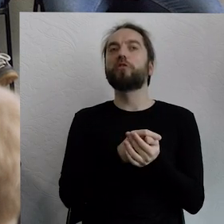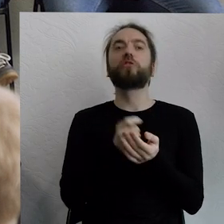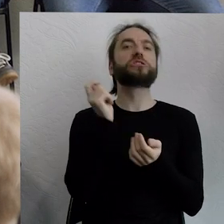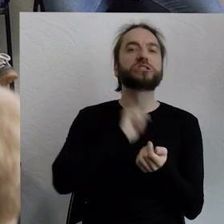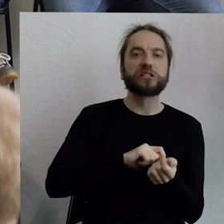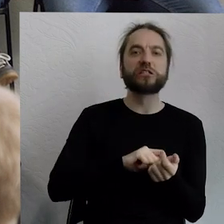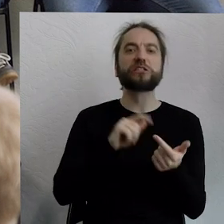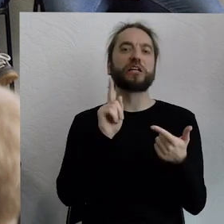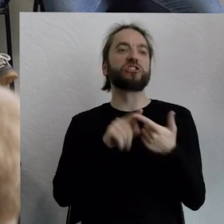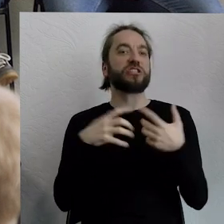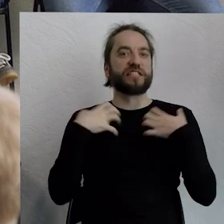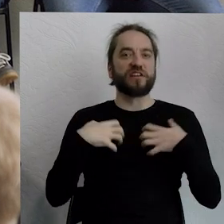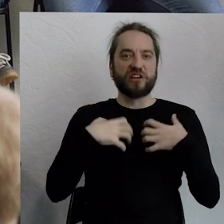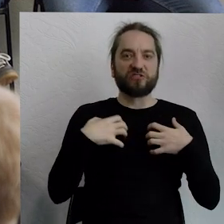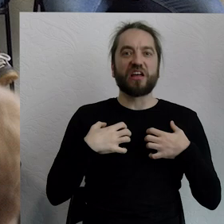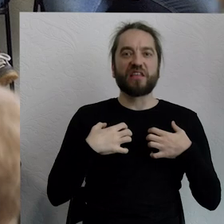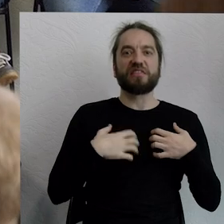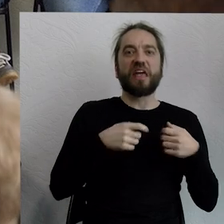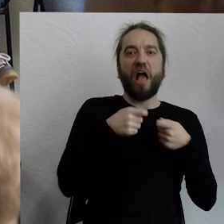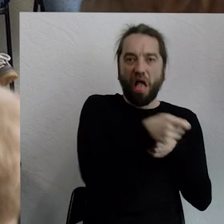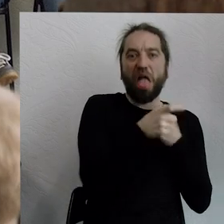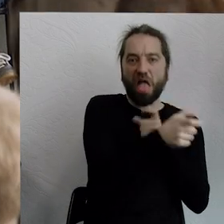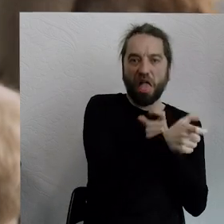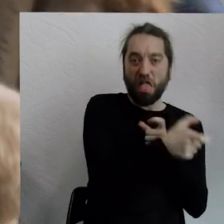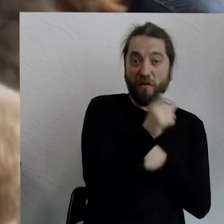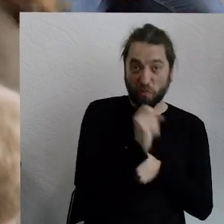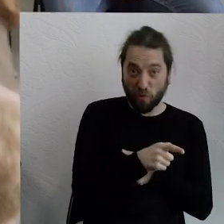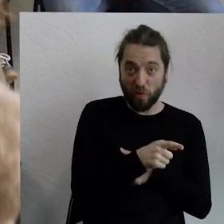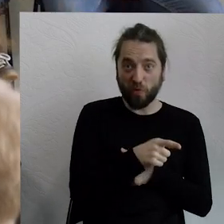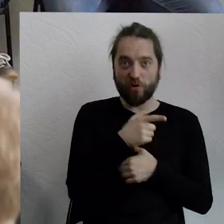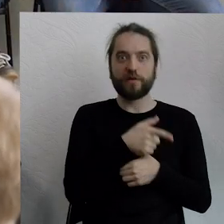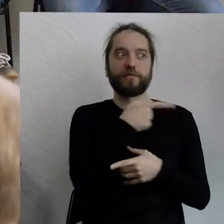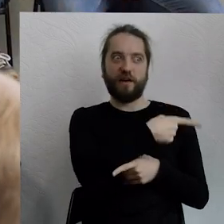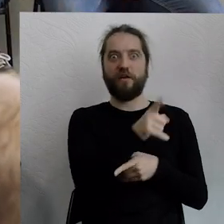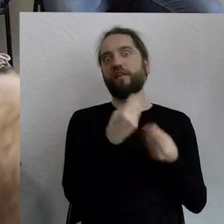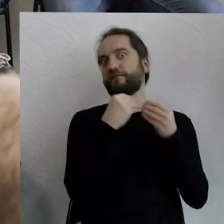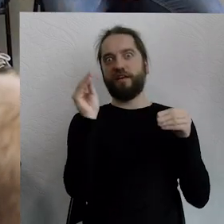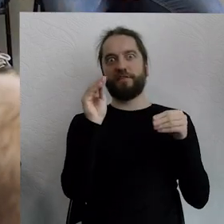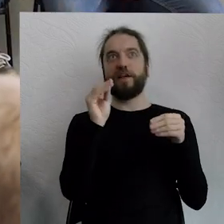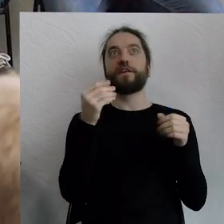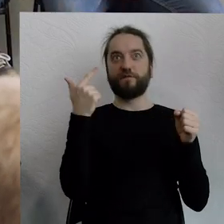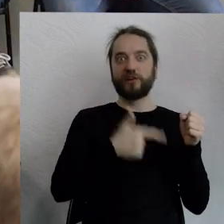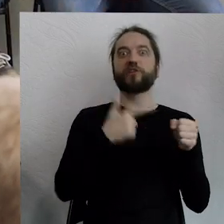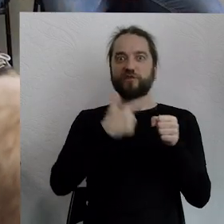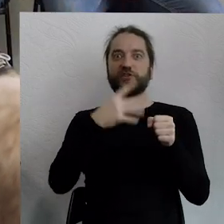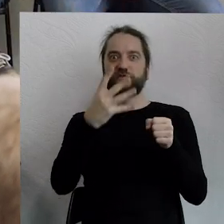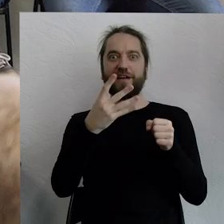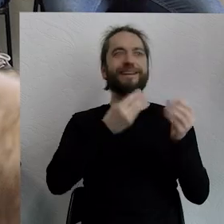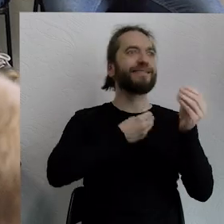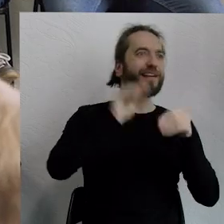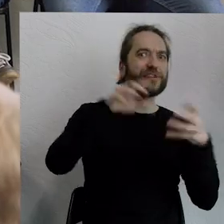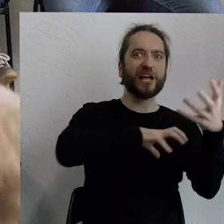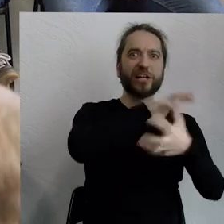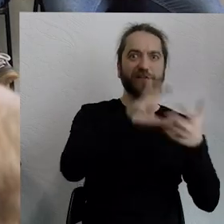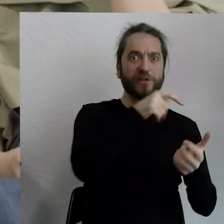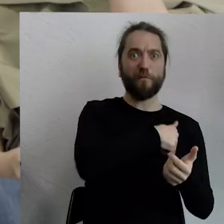chów przemysłowy. Gdzie są te zwierzęta hodowlane, które dominowały w 2024 roku, których było najwięcej na świecie w